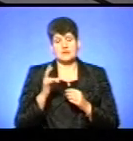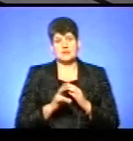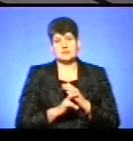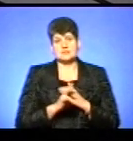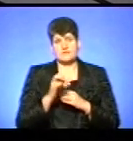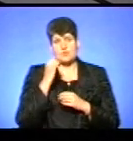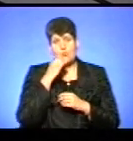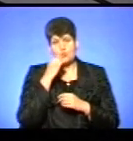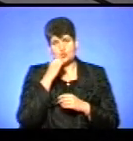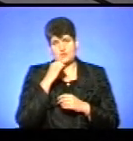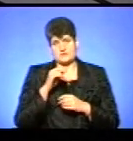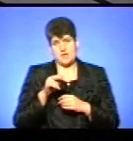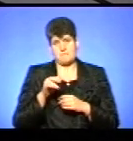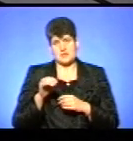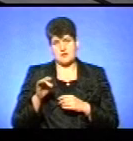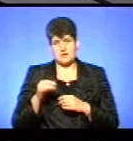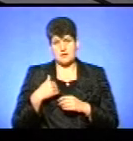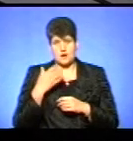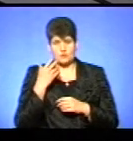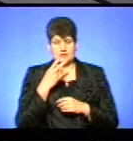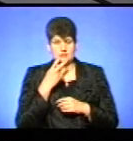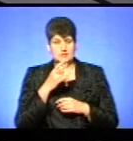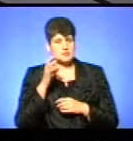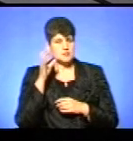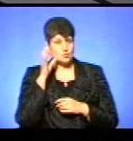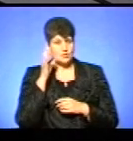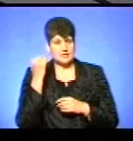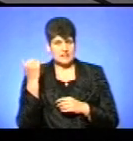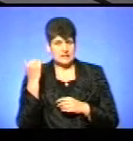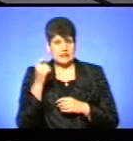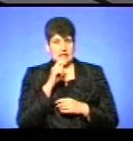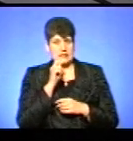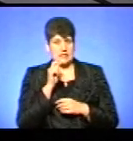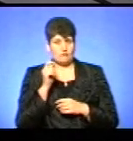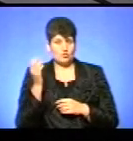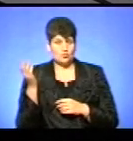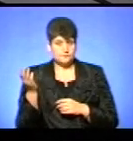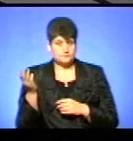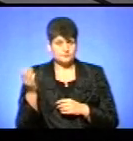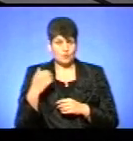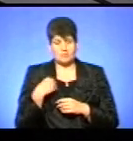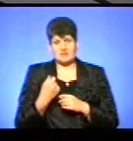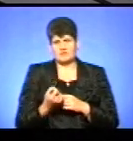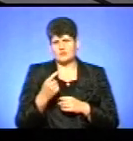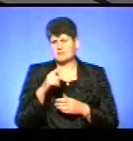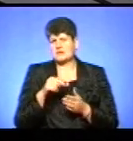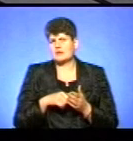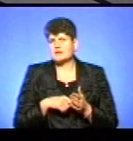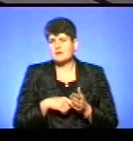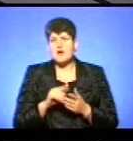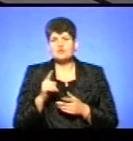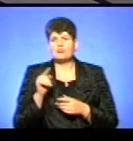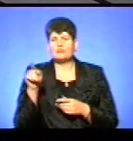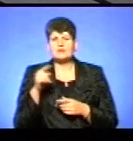московського патріархату. Я, коли дивилася і слухала їхні інтерв'ю, у мене виникло питання, а чому